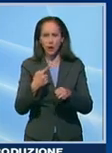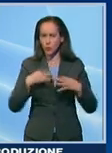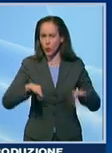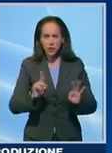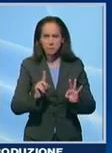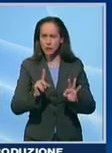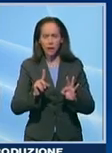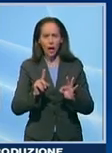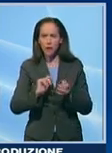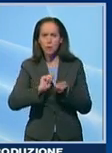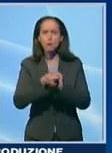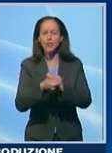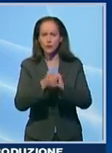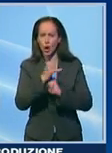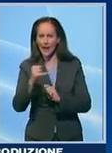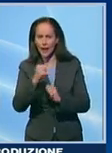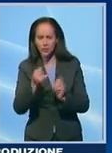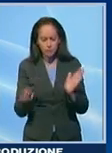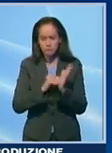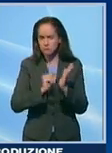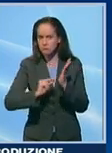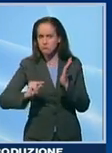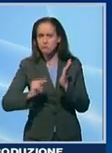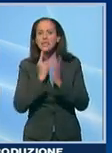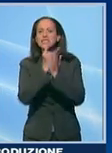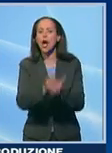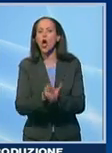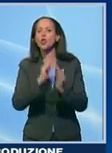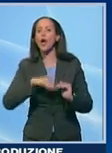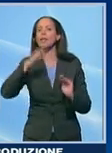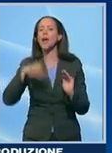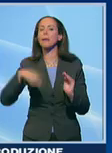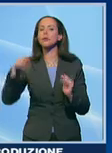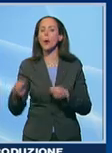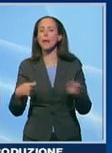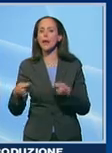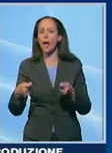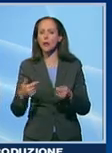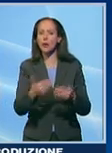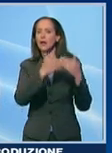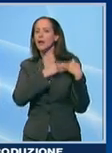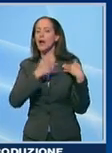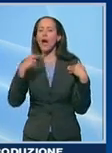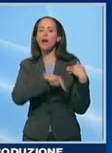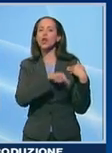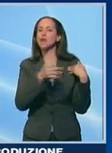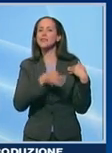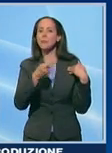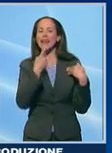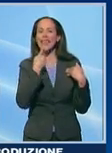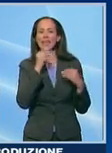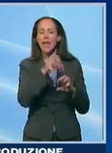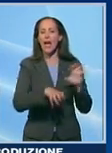seguono poi contratti con causi che seguono l'andamento del mercato. Il rischio è sempre a carico degli allevatori. Il latte